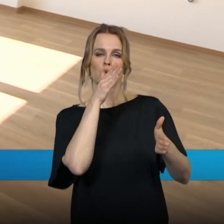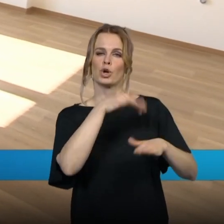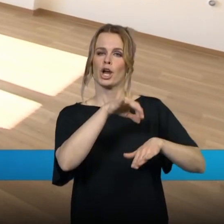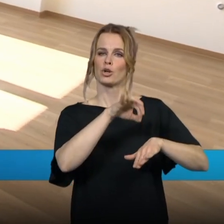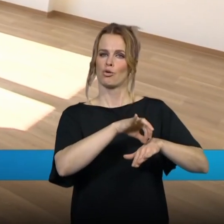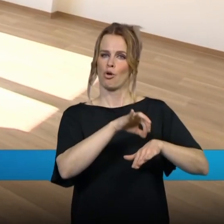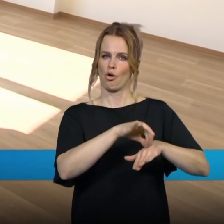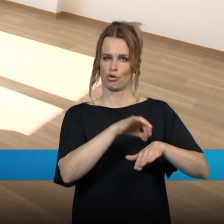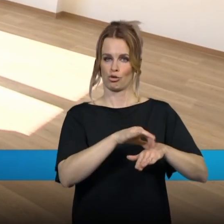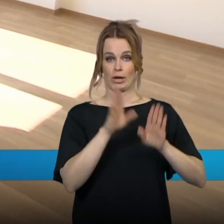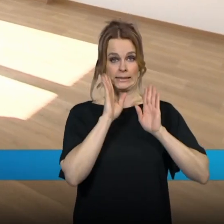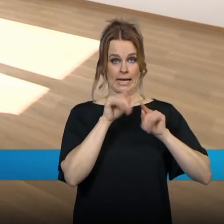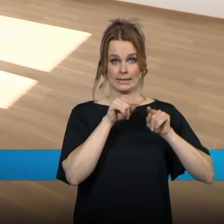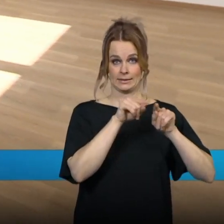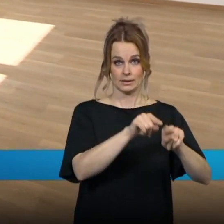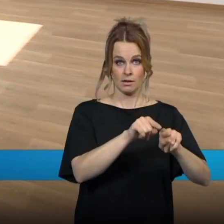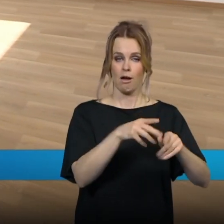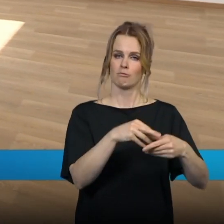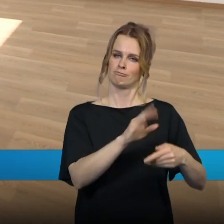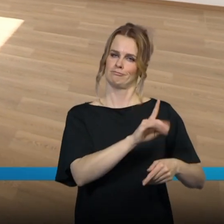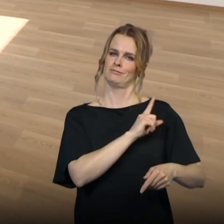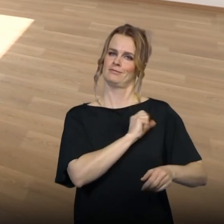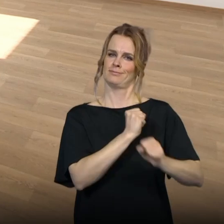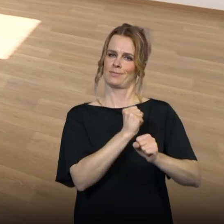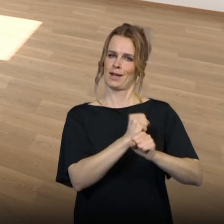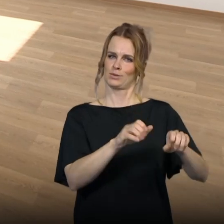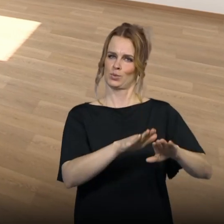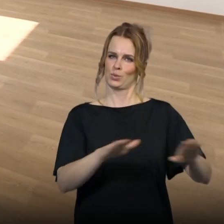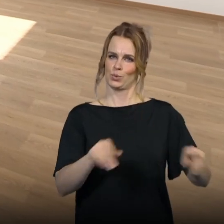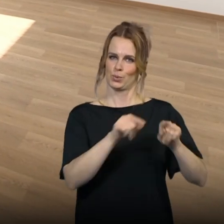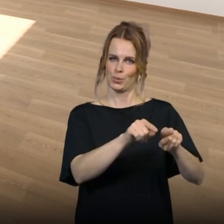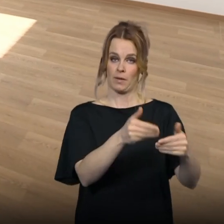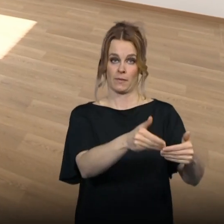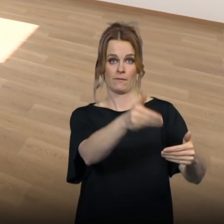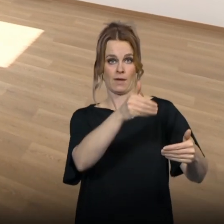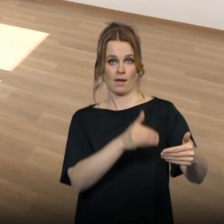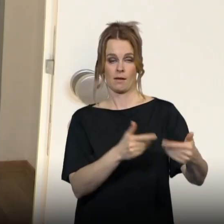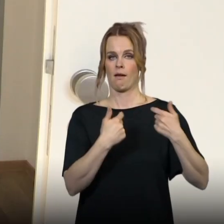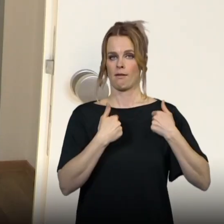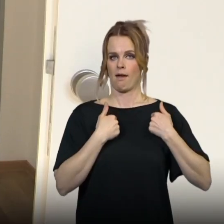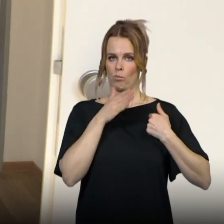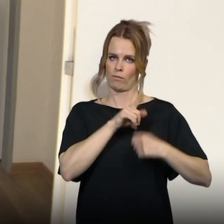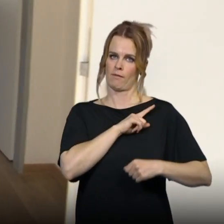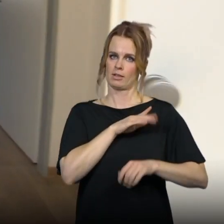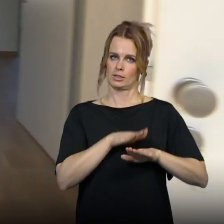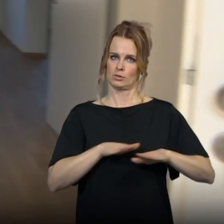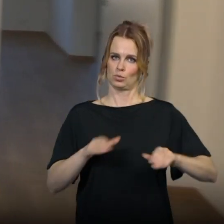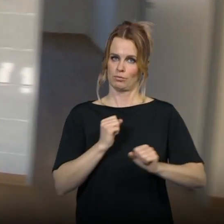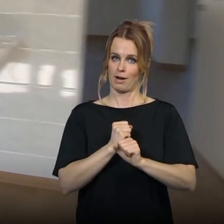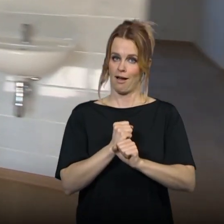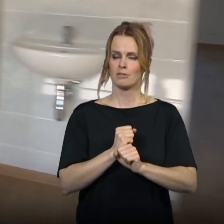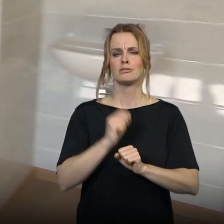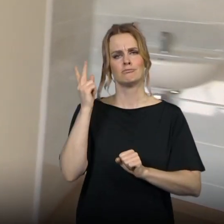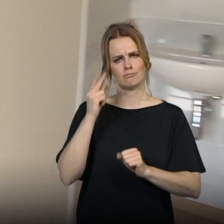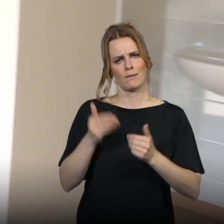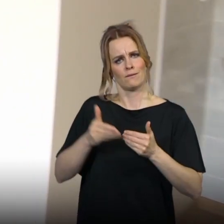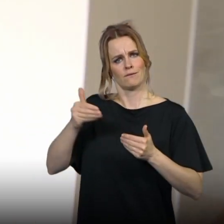kde bude sestra mít svůj procovní stůl, já svůj procovní stůl, pochopitelně